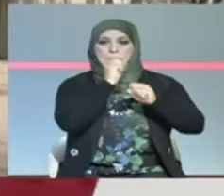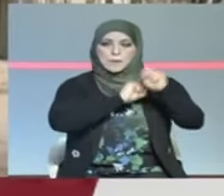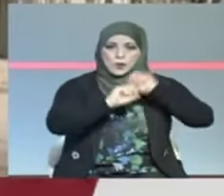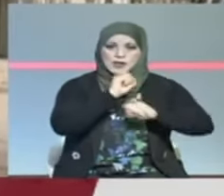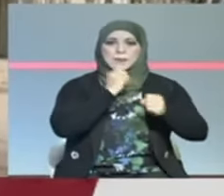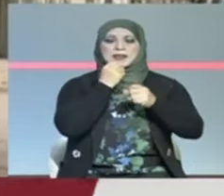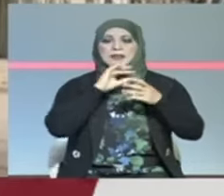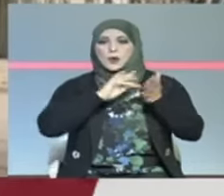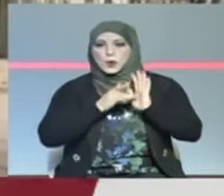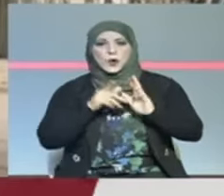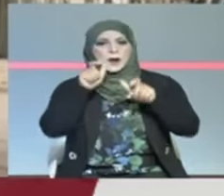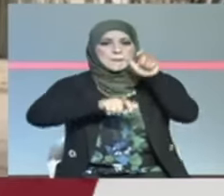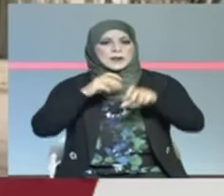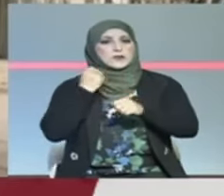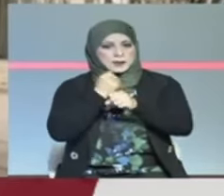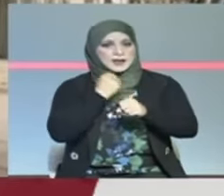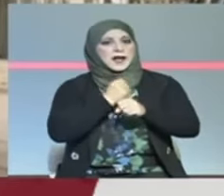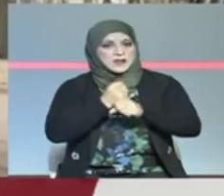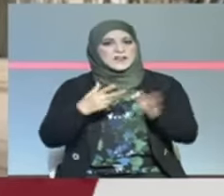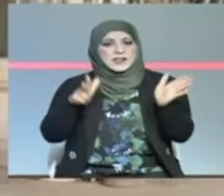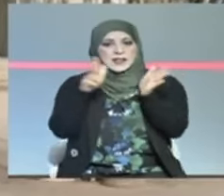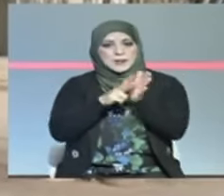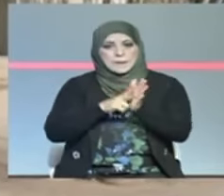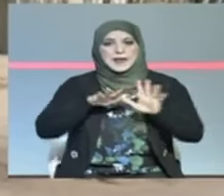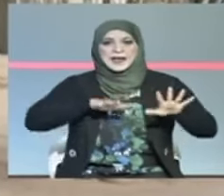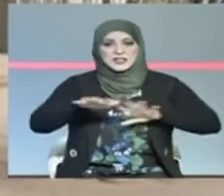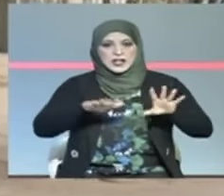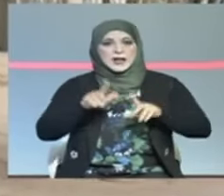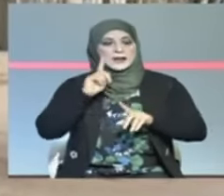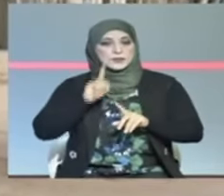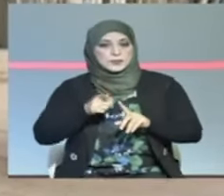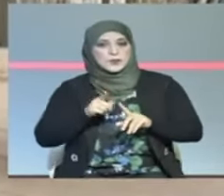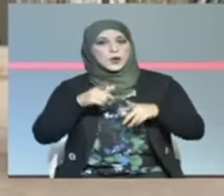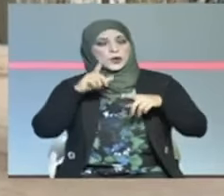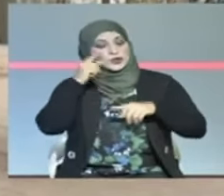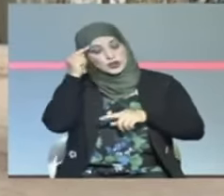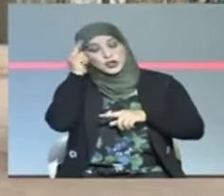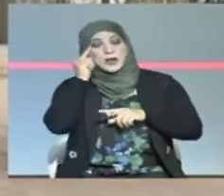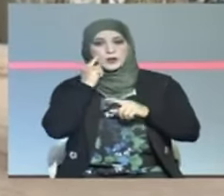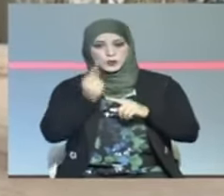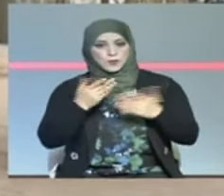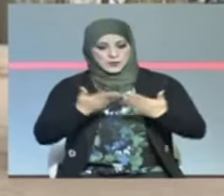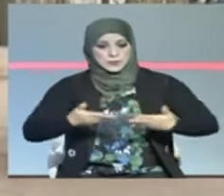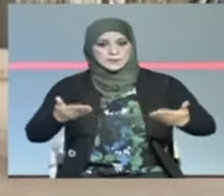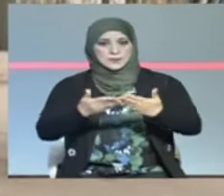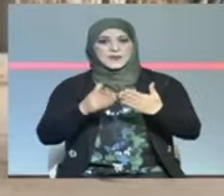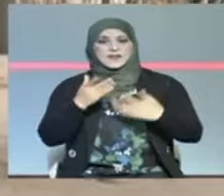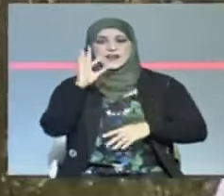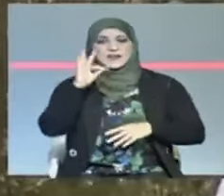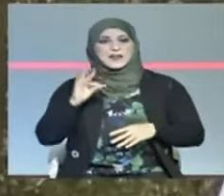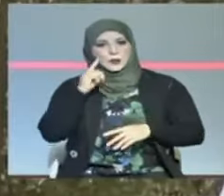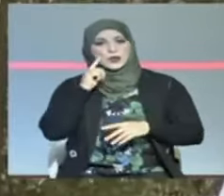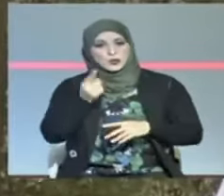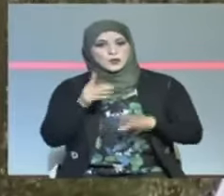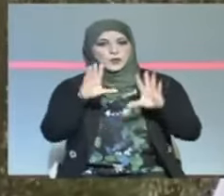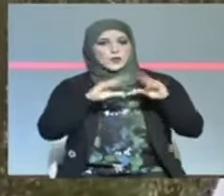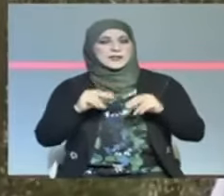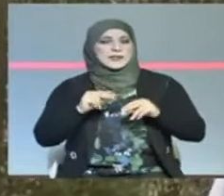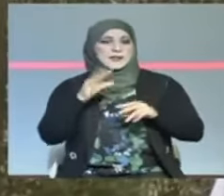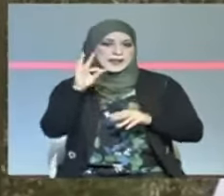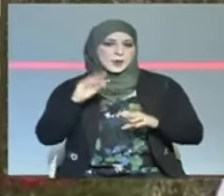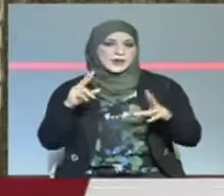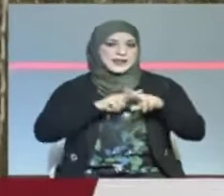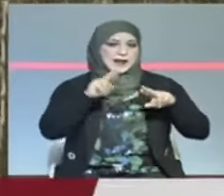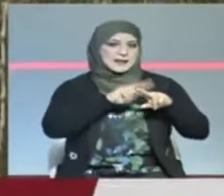والكفاءات ينطلقوا في تفعيل الاجراءات اللي كما قلنا ما زالت حبها ورق ان شاء الله نشوفوه ان شاء الله نشوفوه وجه جديد الآن بدأت